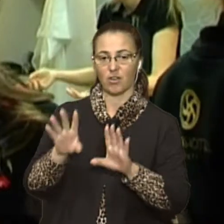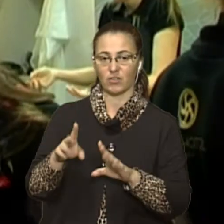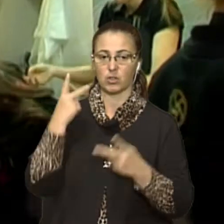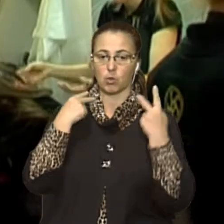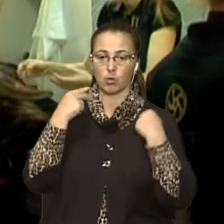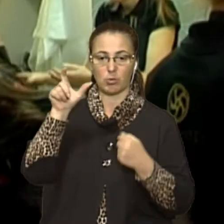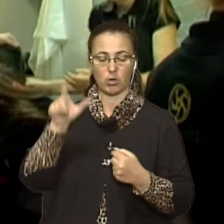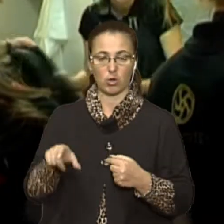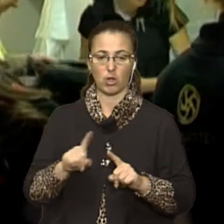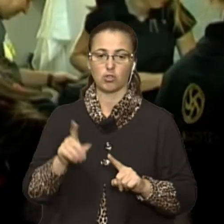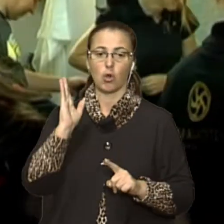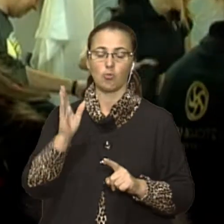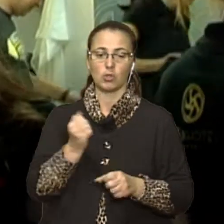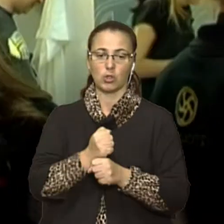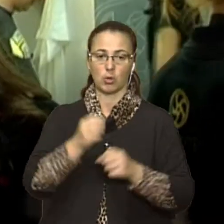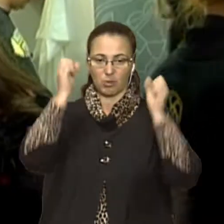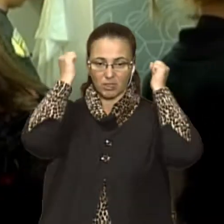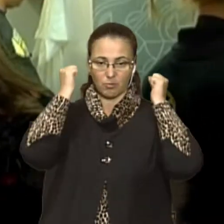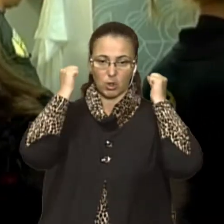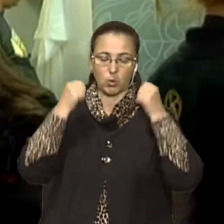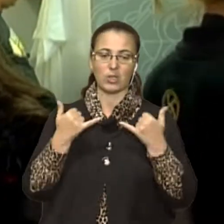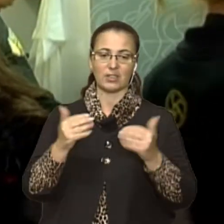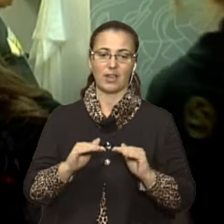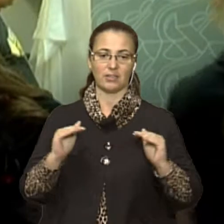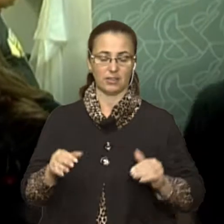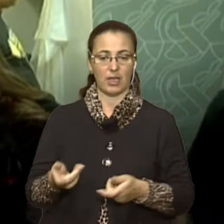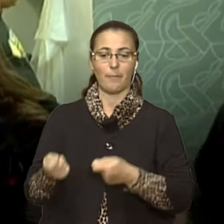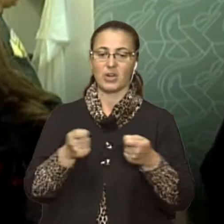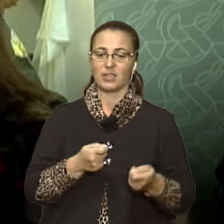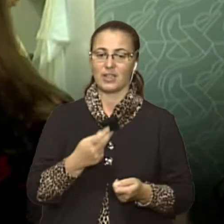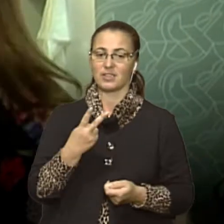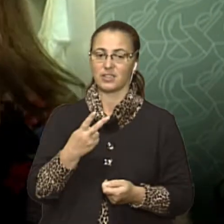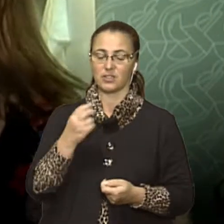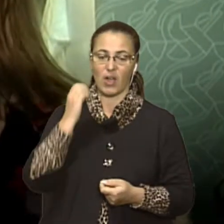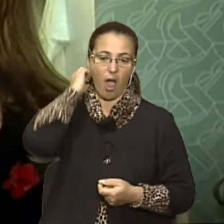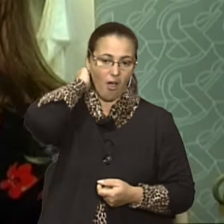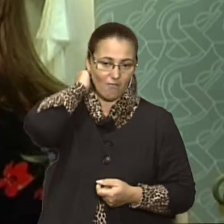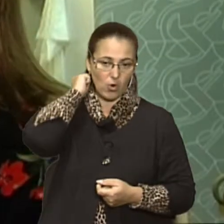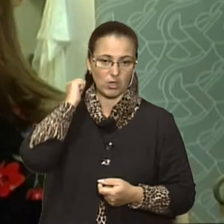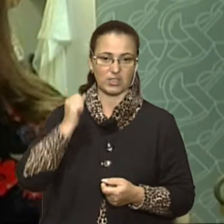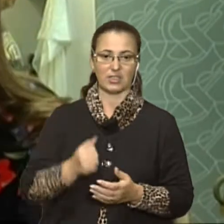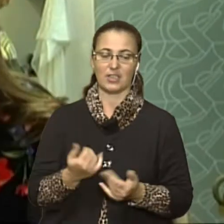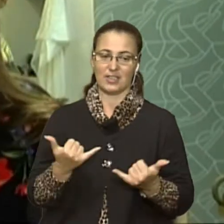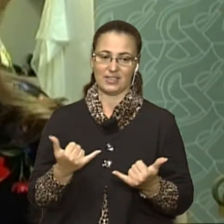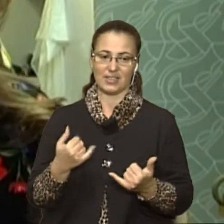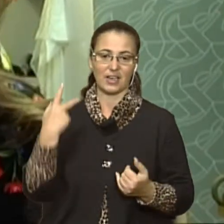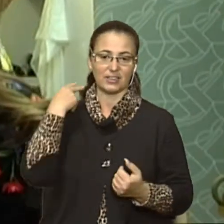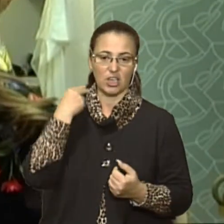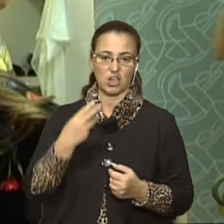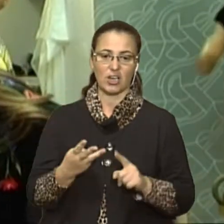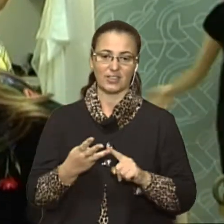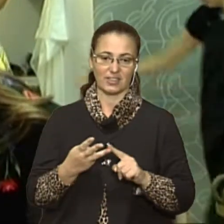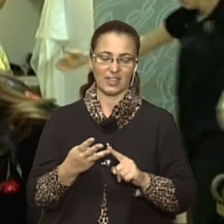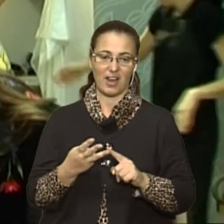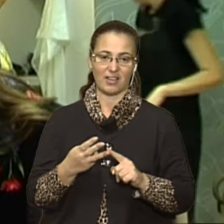Пронесли два хвостики, дуже в хорошому стані. І також зараз стрижеться третя дівчинка, і ще буде